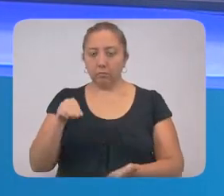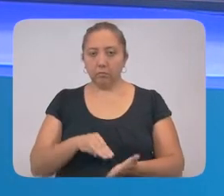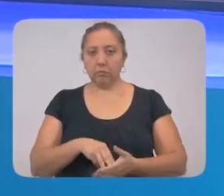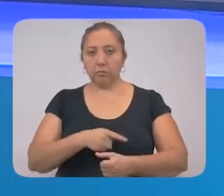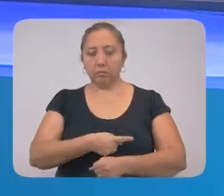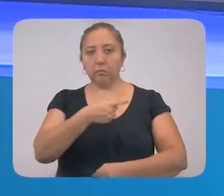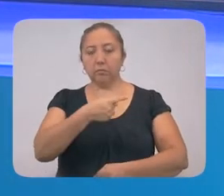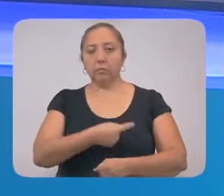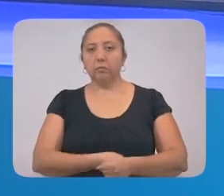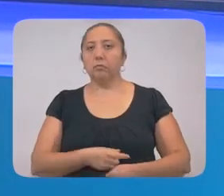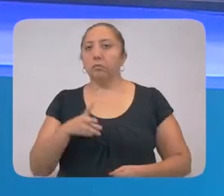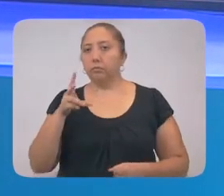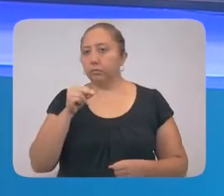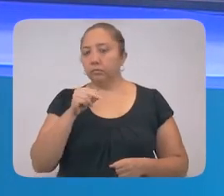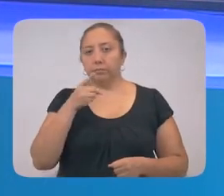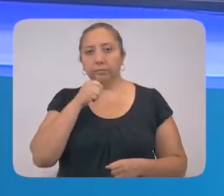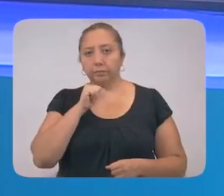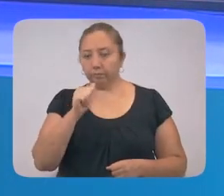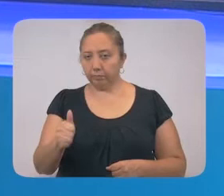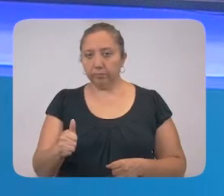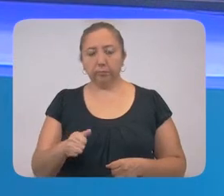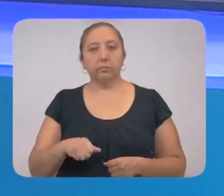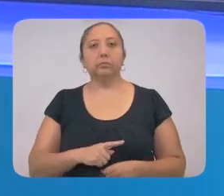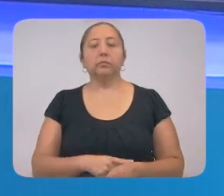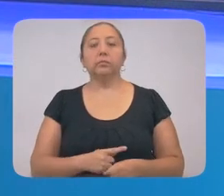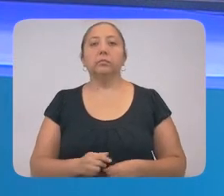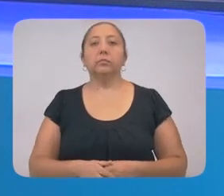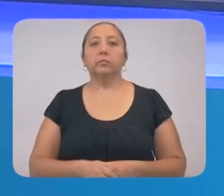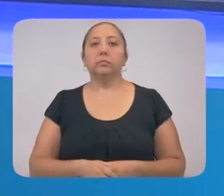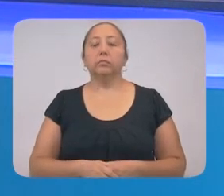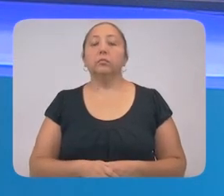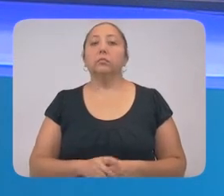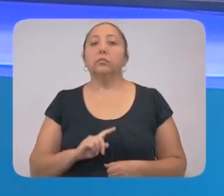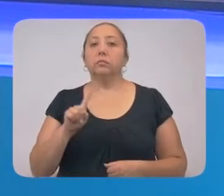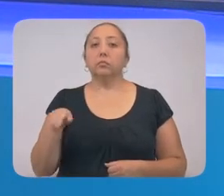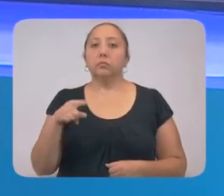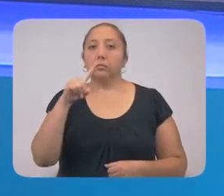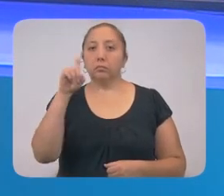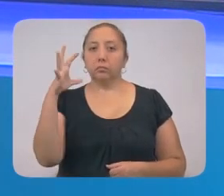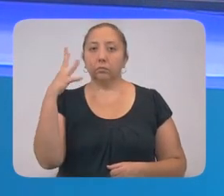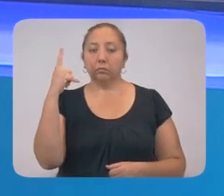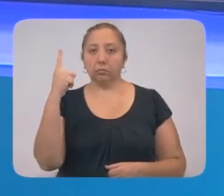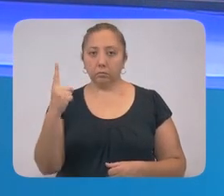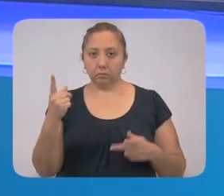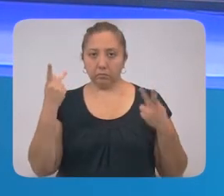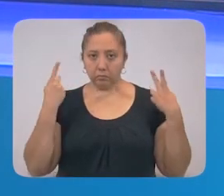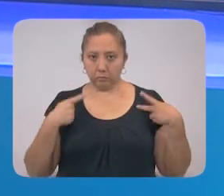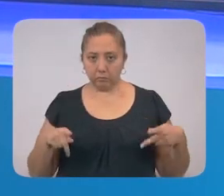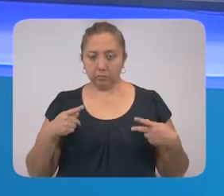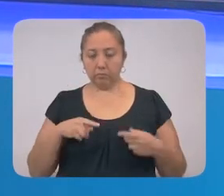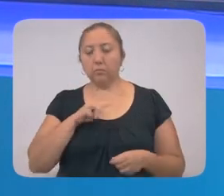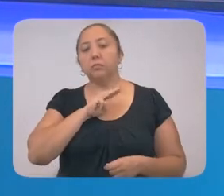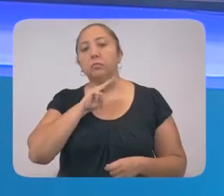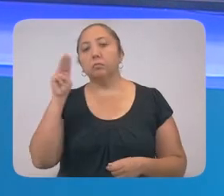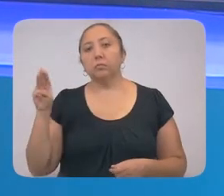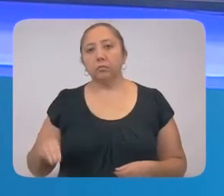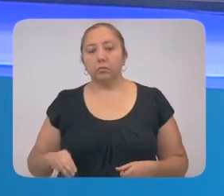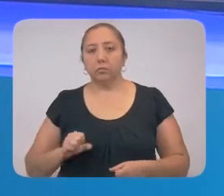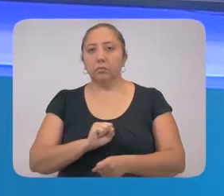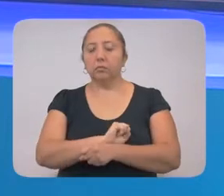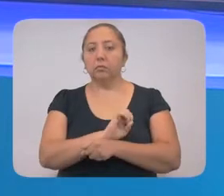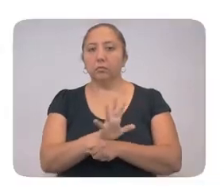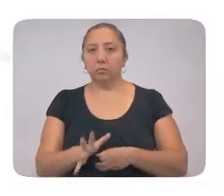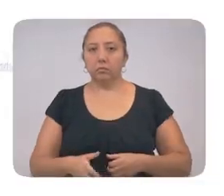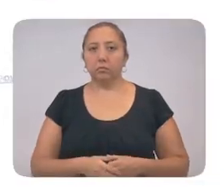ikinalo, soku chukik, 151 huntulul mako, kinsaktumene, koronaviruso, ichile 1,500 huntulul mako, pakteo, lek,